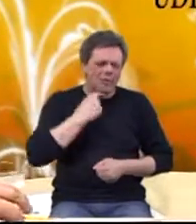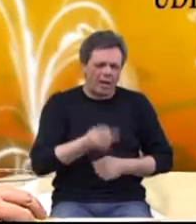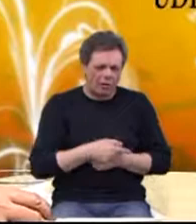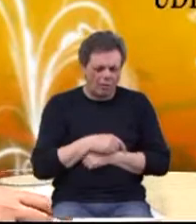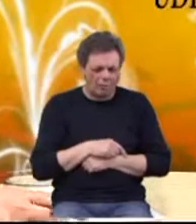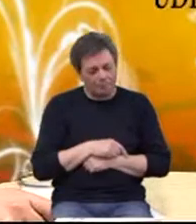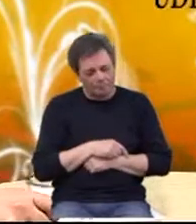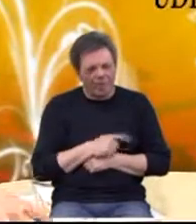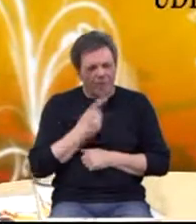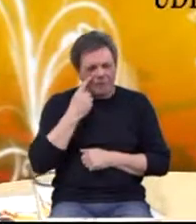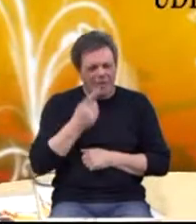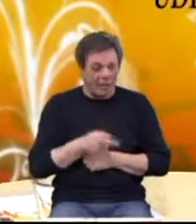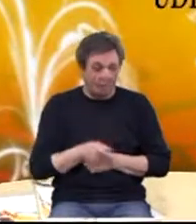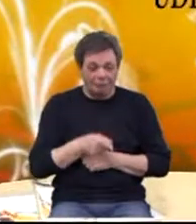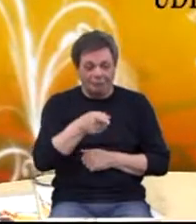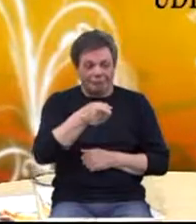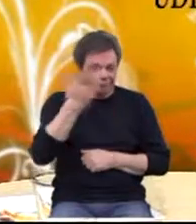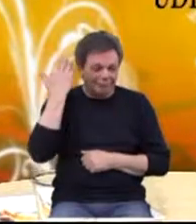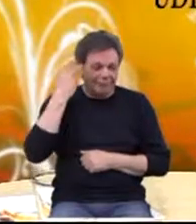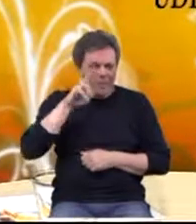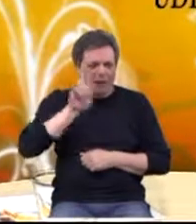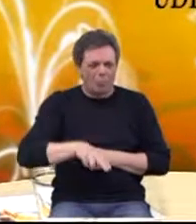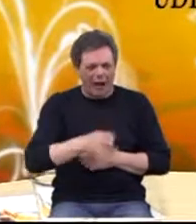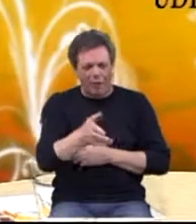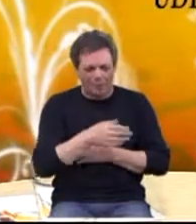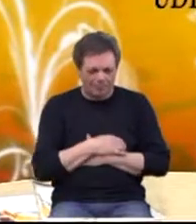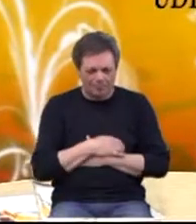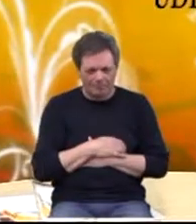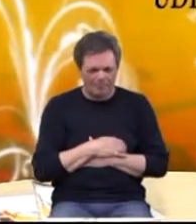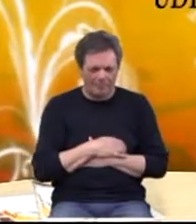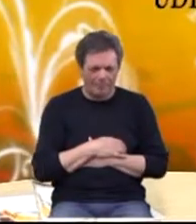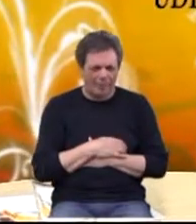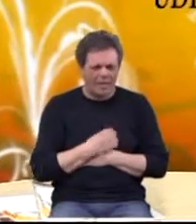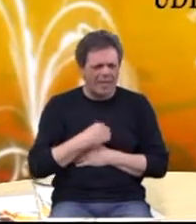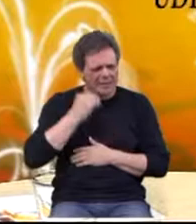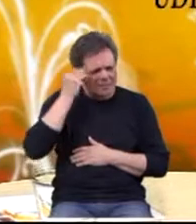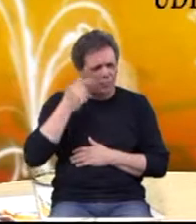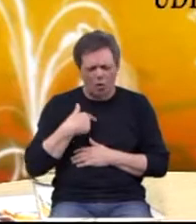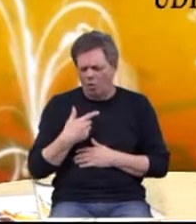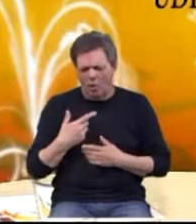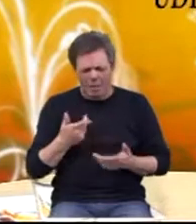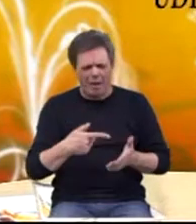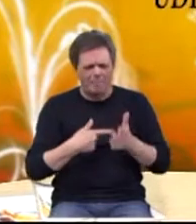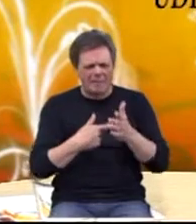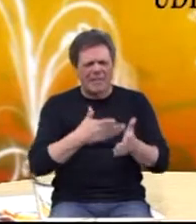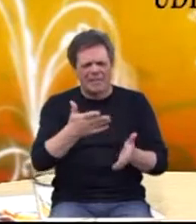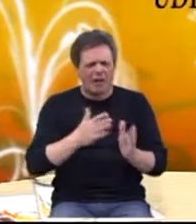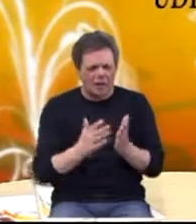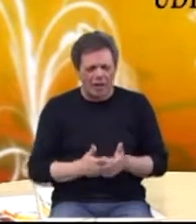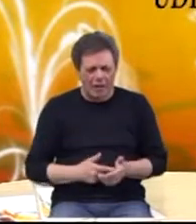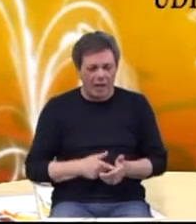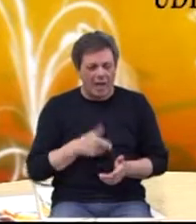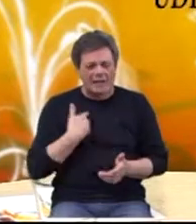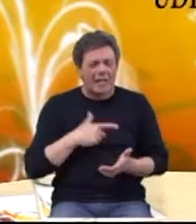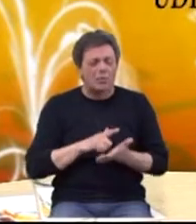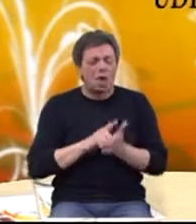I vidite, bili su u pravu. I on sada kaže, evo ja se sjećam što je govorio na toj prezentaciji vaše knjige, kazao je onda da smo se